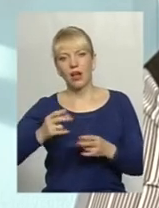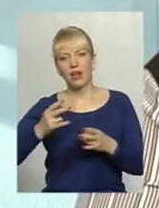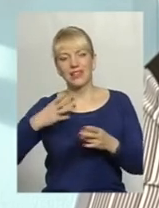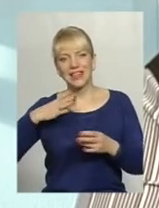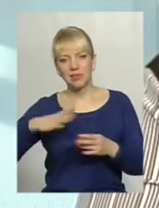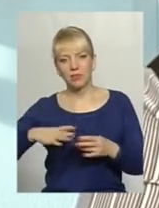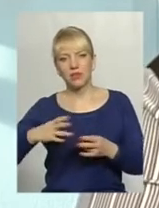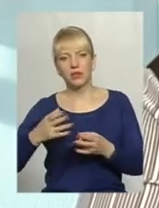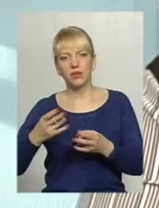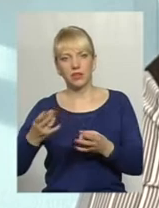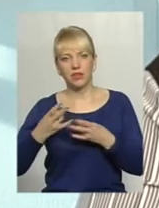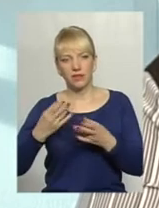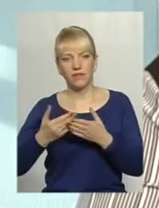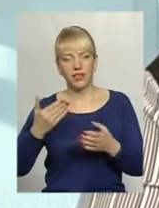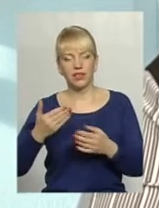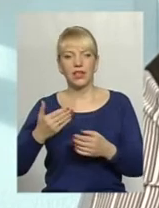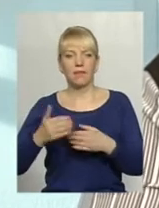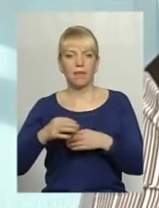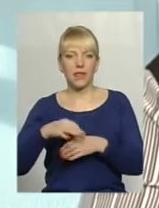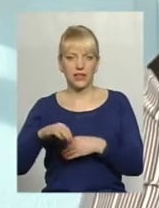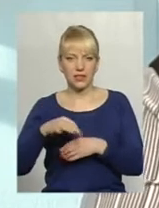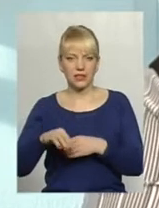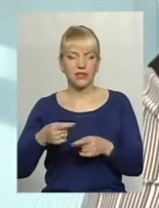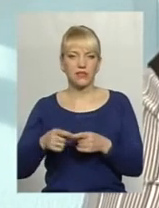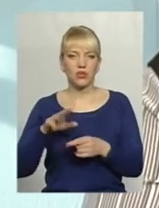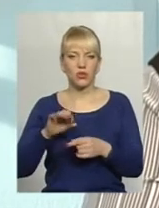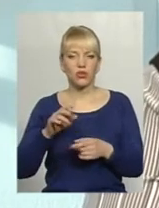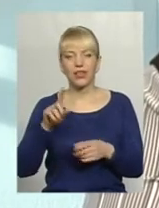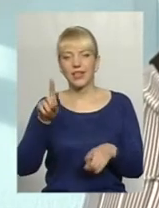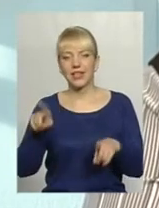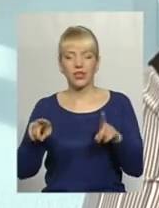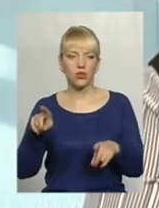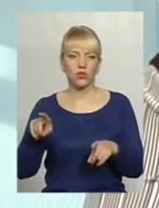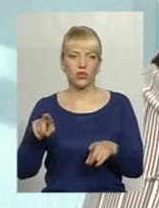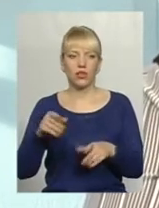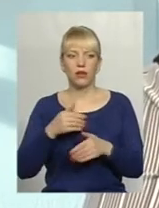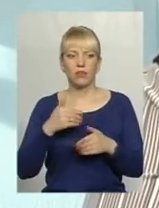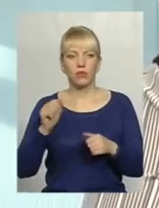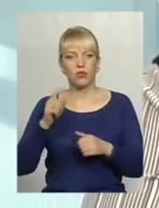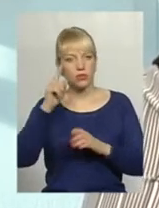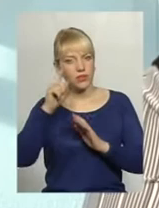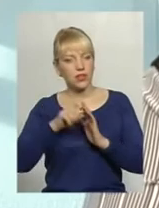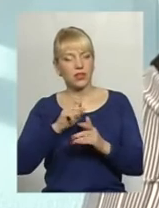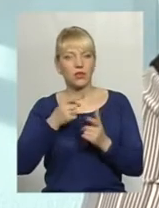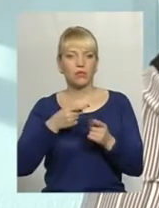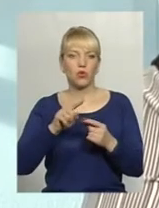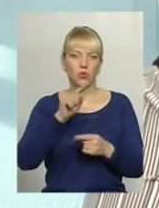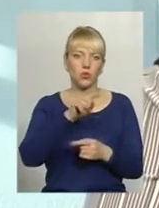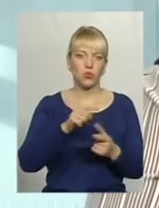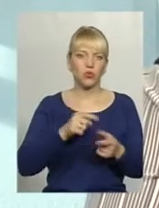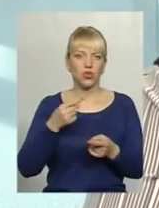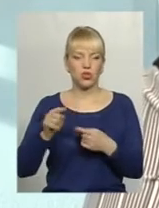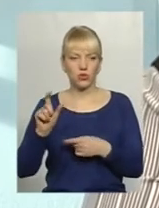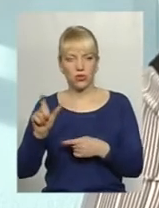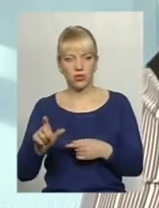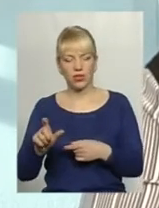тільки десь інде, коли з такими косвіними шляхами ми можемо знати про ту чи іншу людину і тоді почати